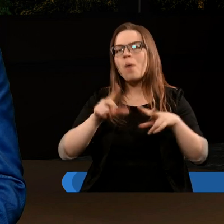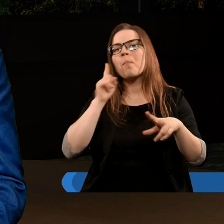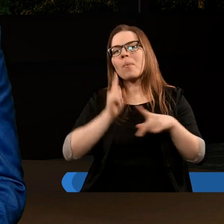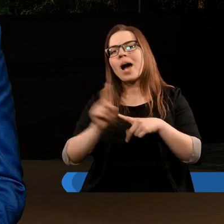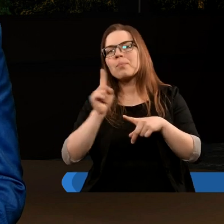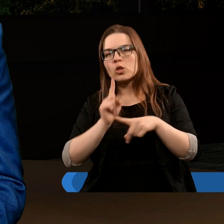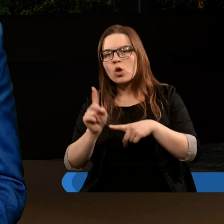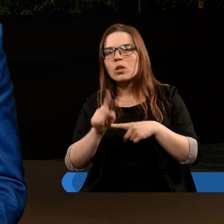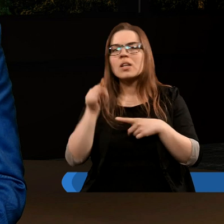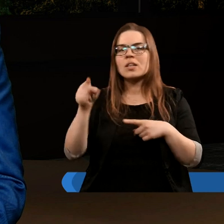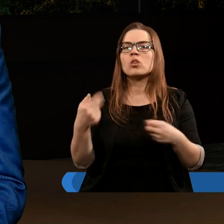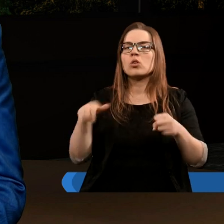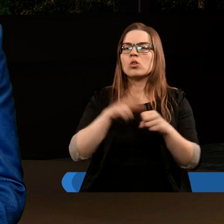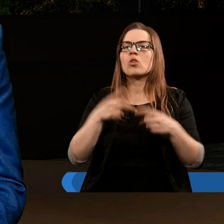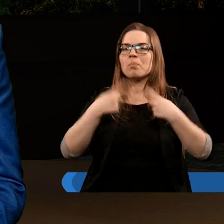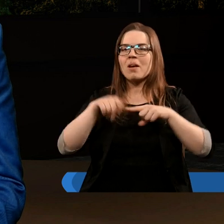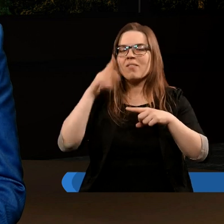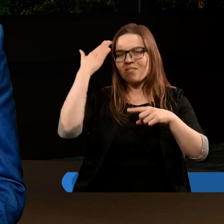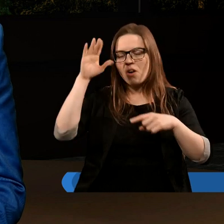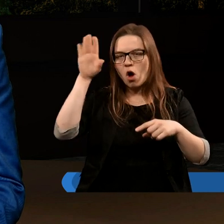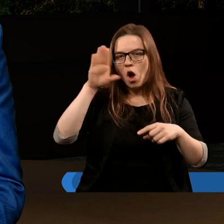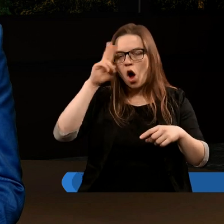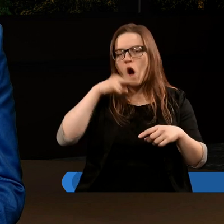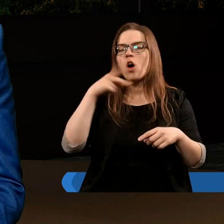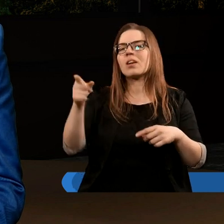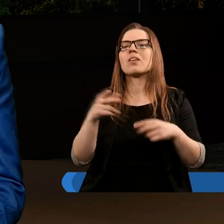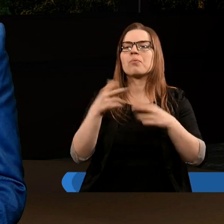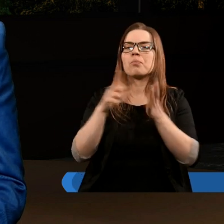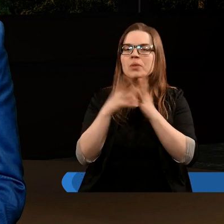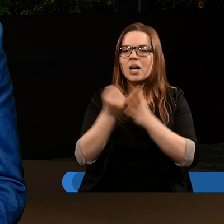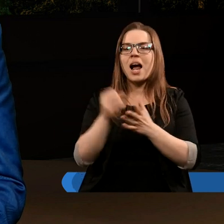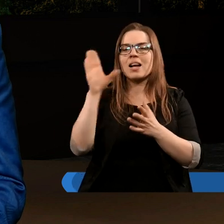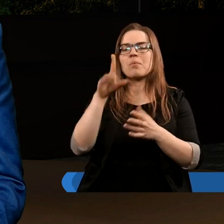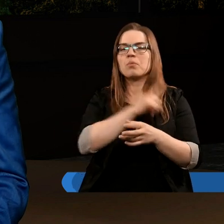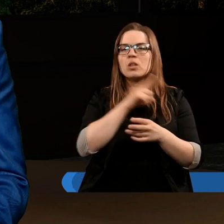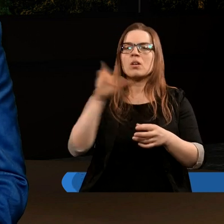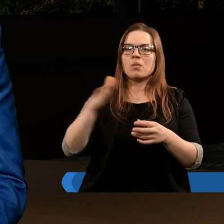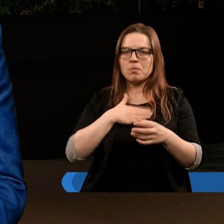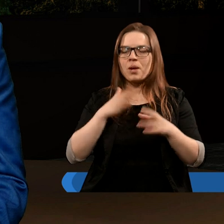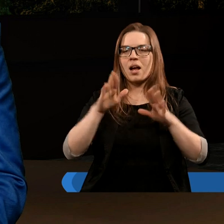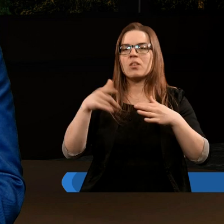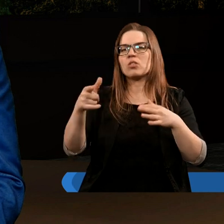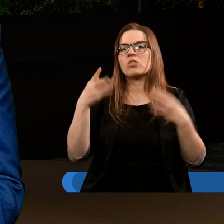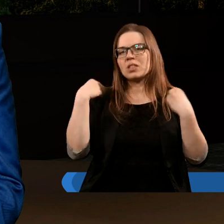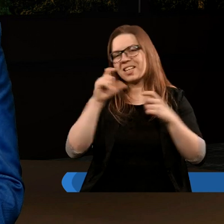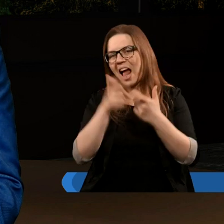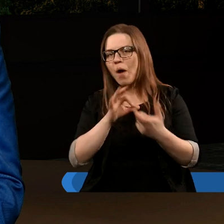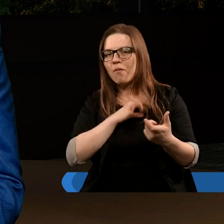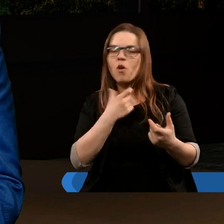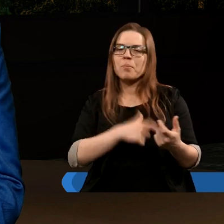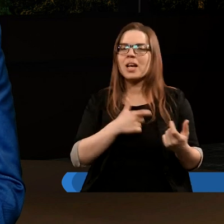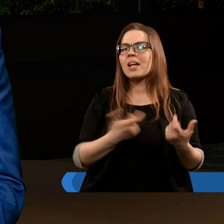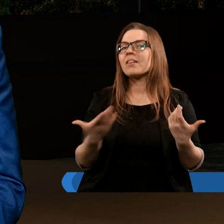braćmi i siostrami, ci, którzy pełnią wolę Ojca, ci, którzy przestrzegają przykazań i szukają Boga, moja parafraza, całym swoim